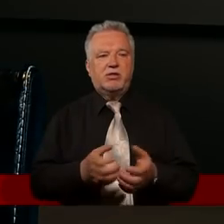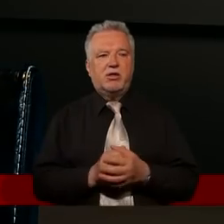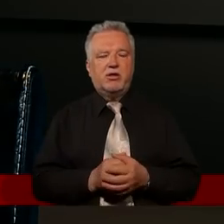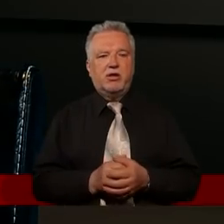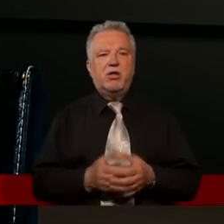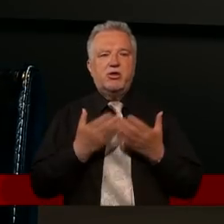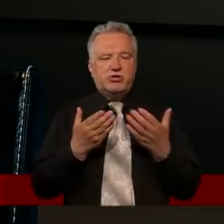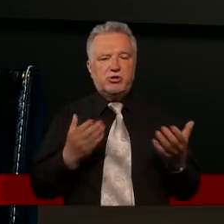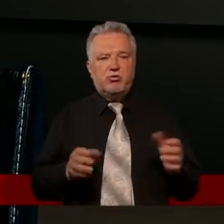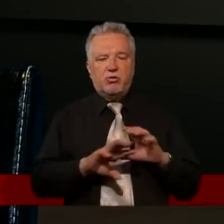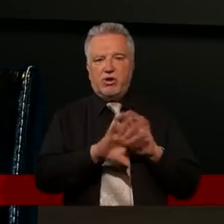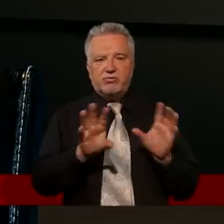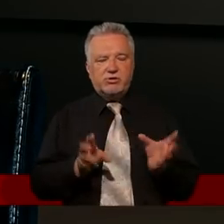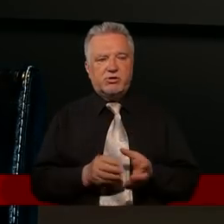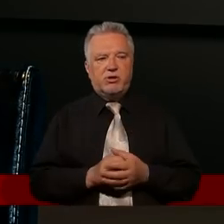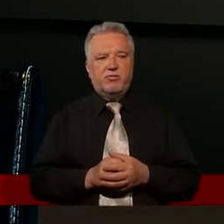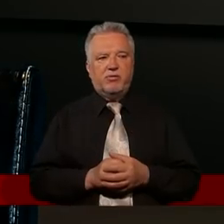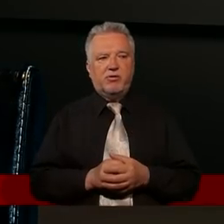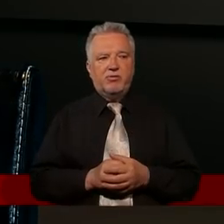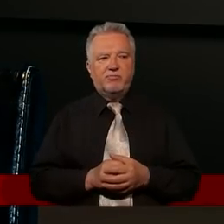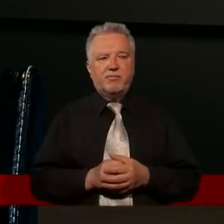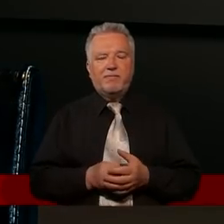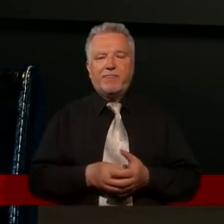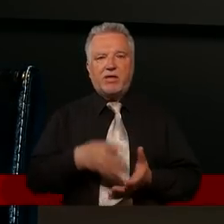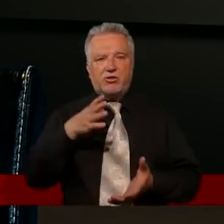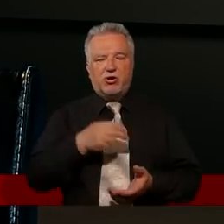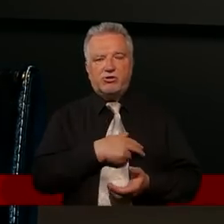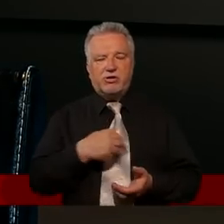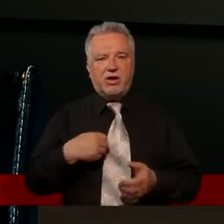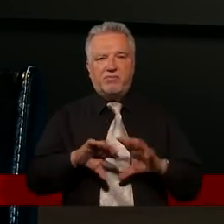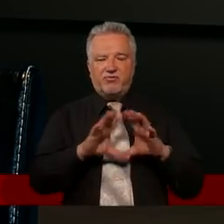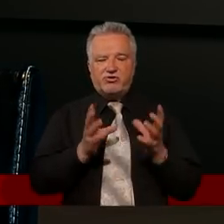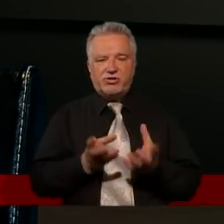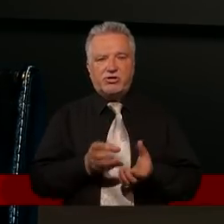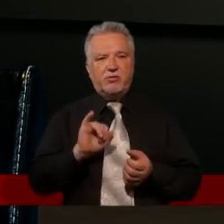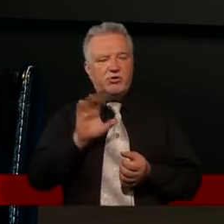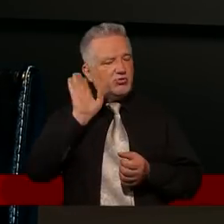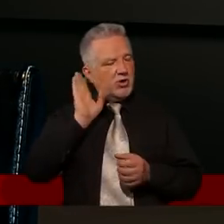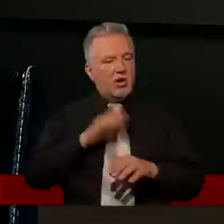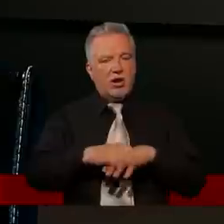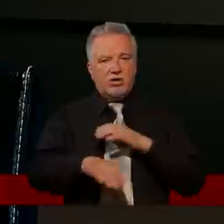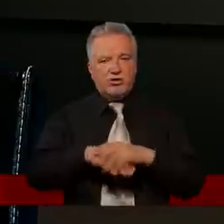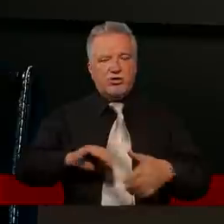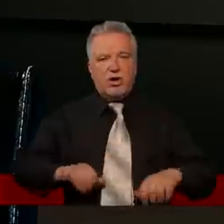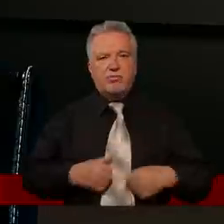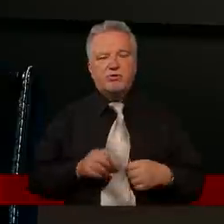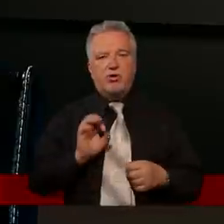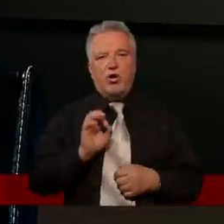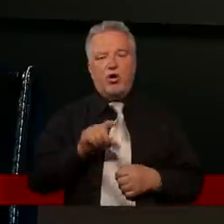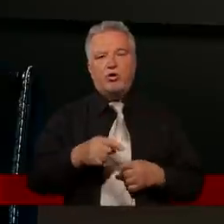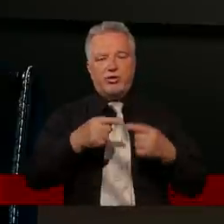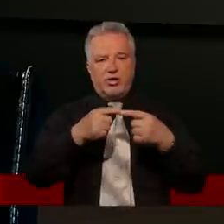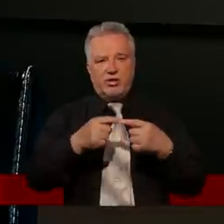Bardzo wam dziękuję. Drodzy, naprawdę i nam wszystkim, i wszystkim słuchaczom życzę, żebyśmy o tych